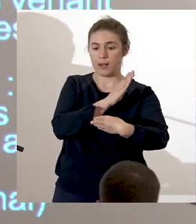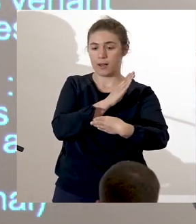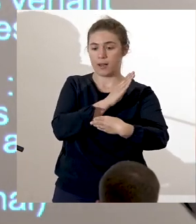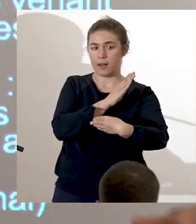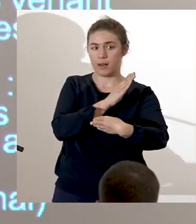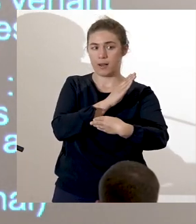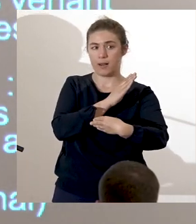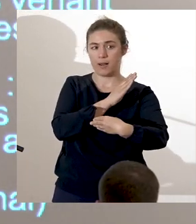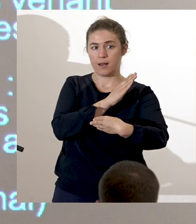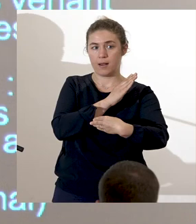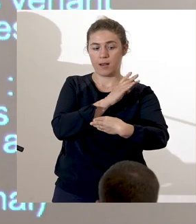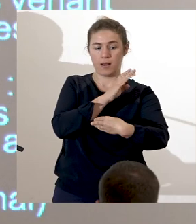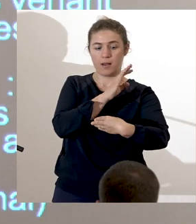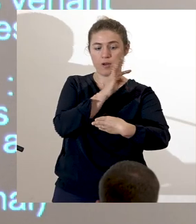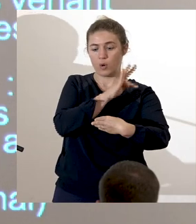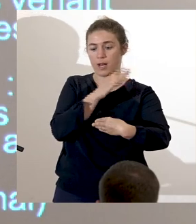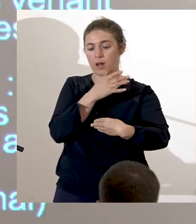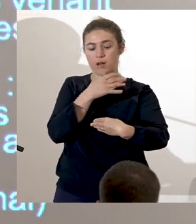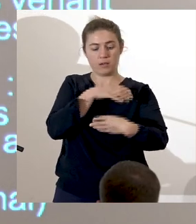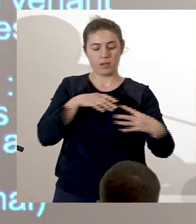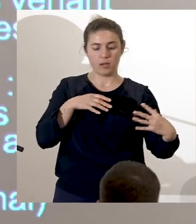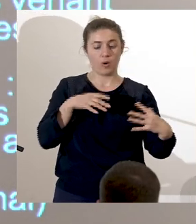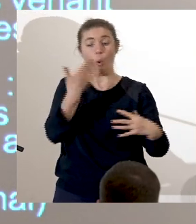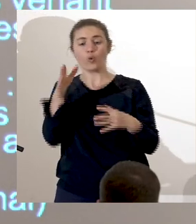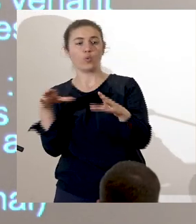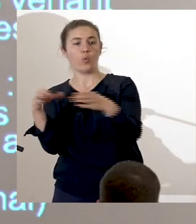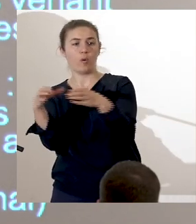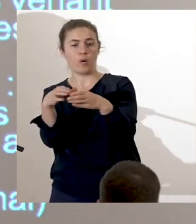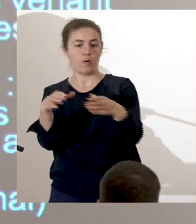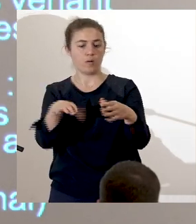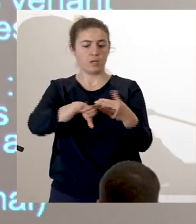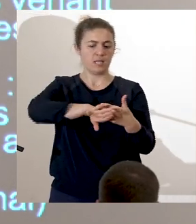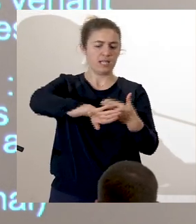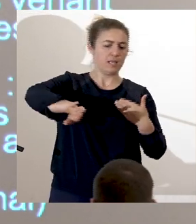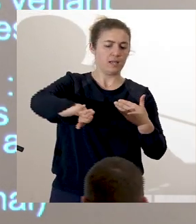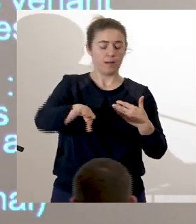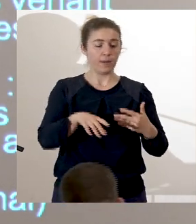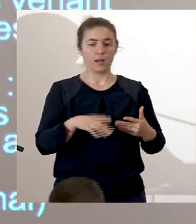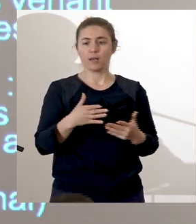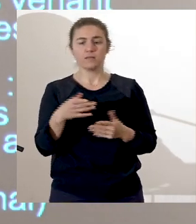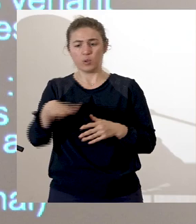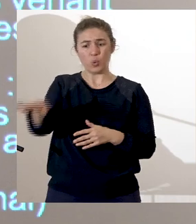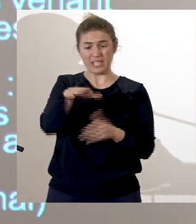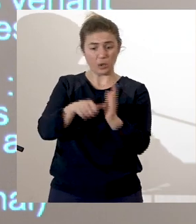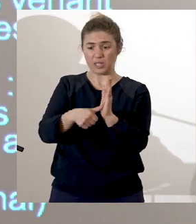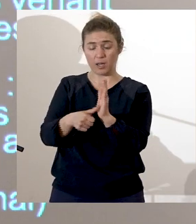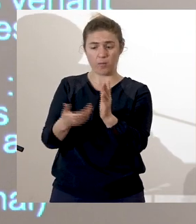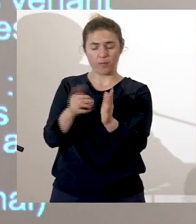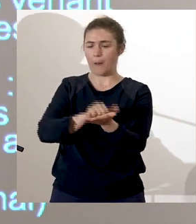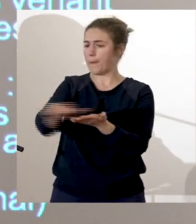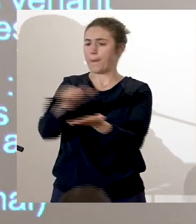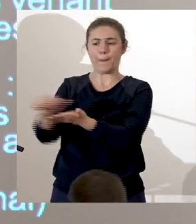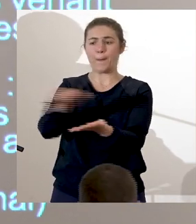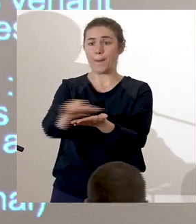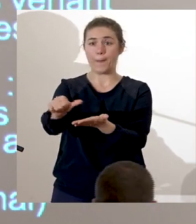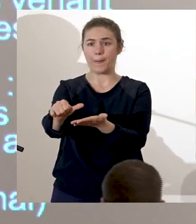les autres groupes d'appartenance. Ce sentiment de perte d'identité, infligé aux autres, opéré dans le regard